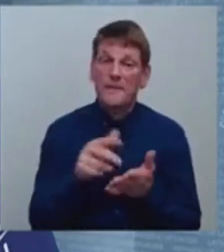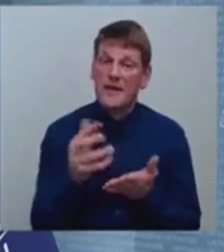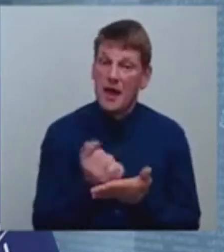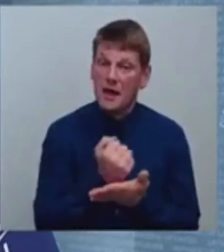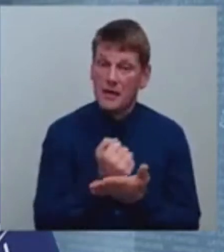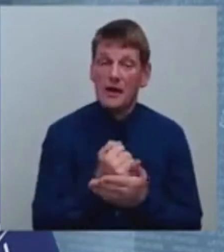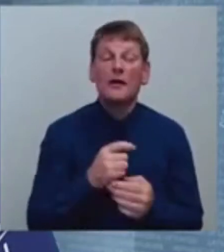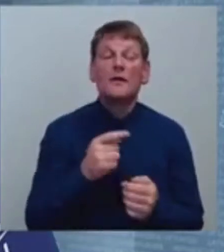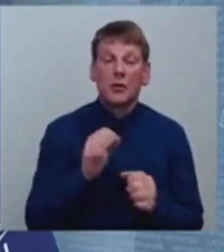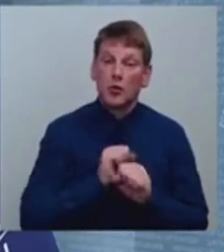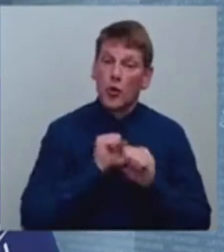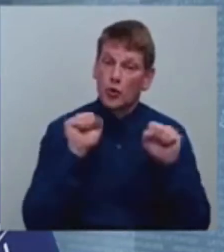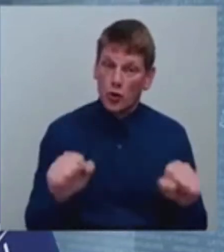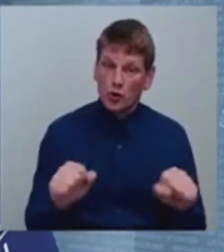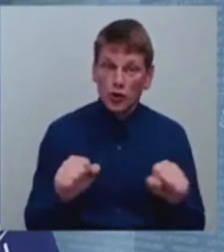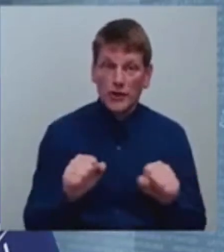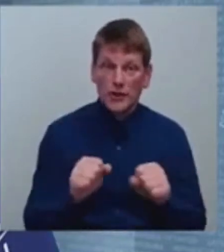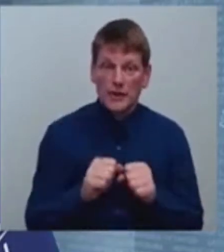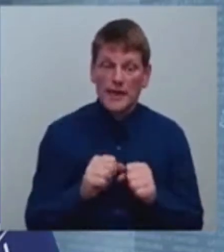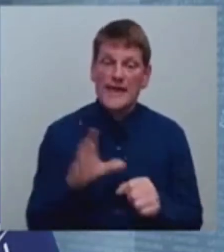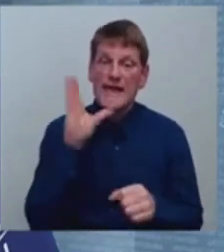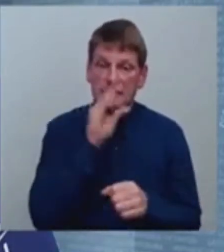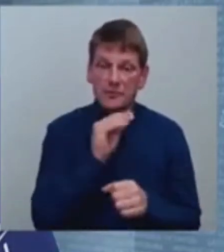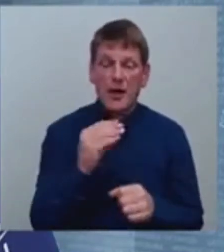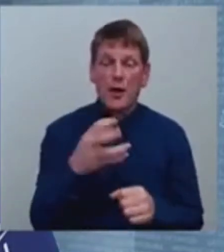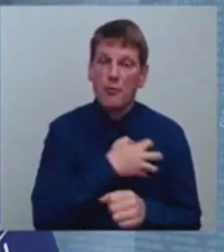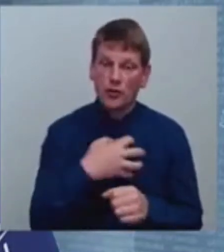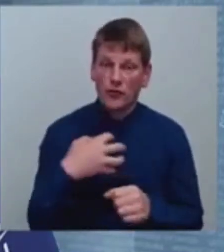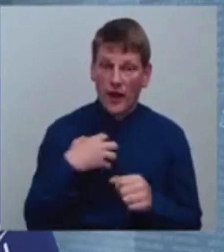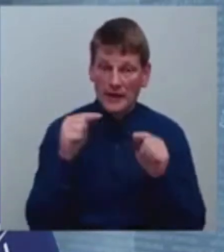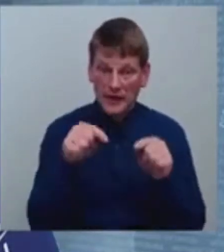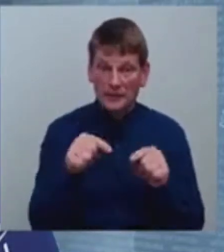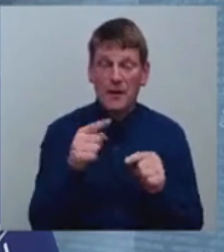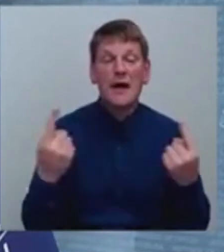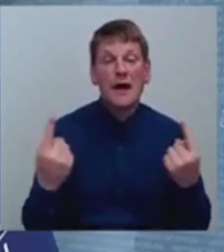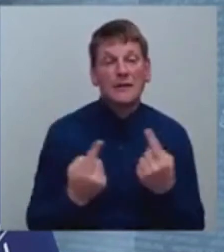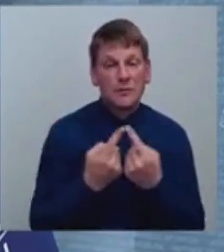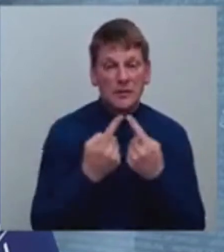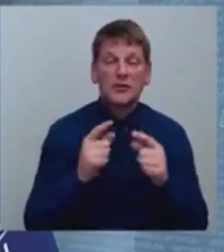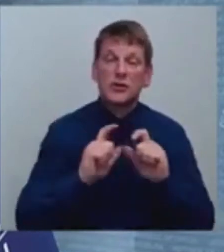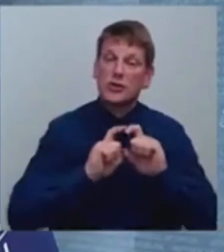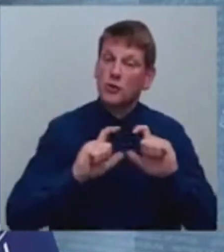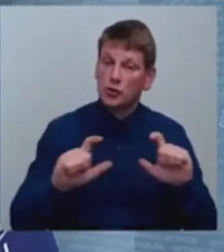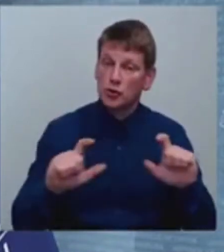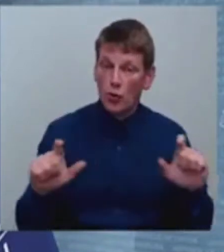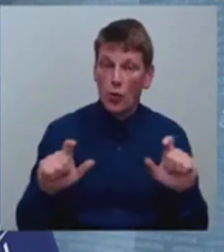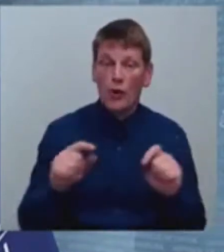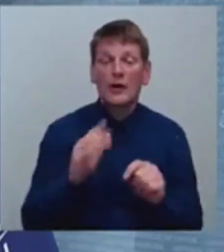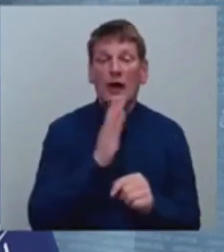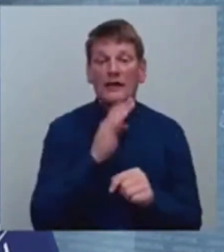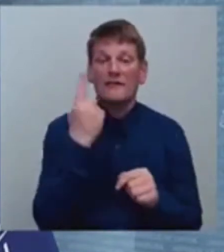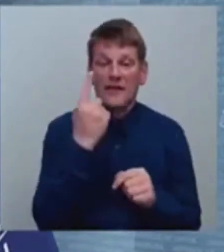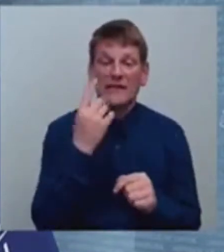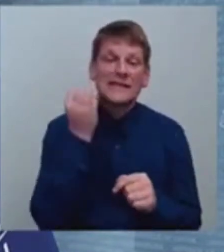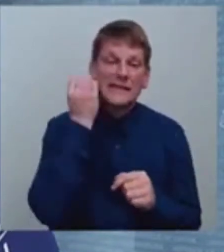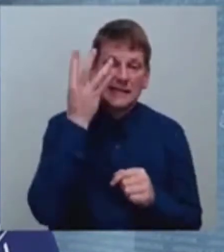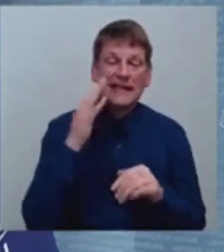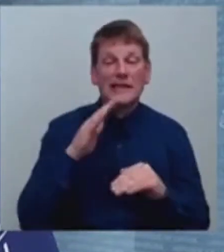nodrošina iespēju pašvaldībām, atbilstoši skolu, katrs viens izglītības